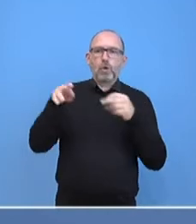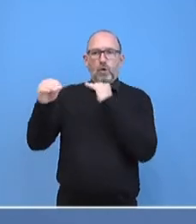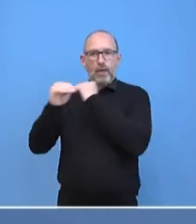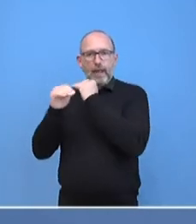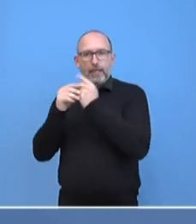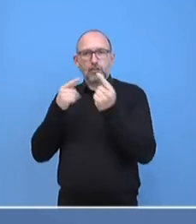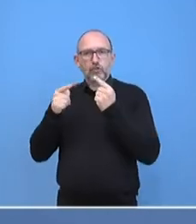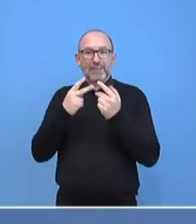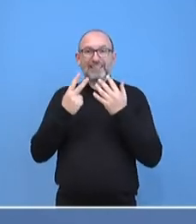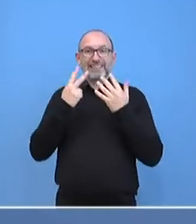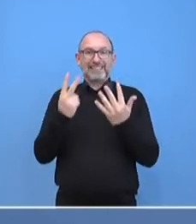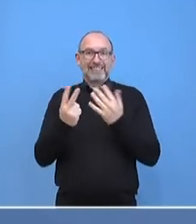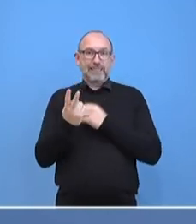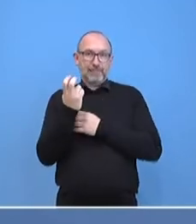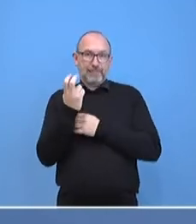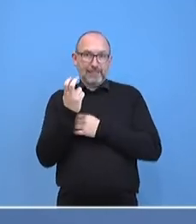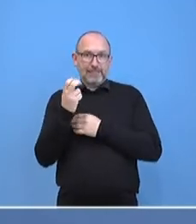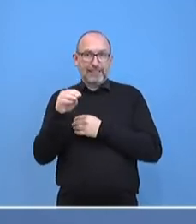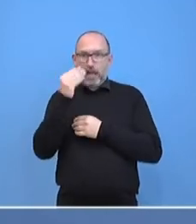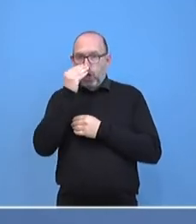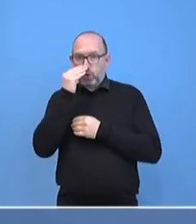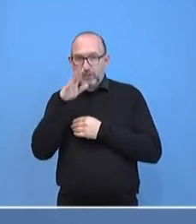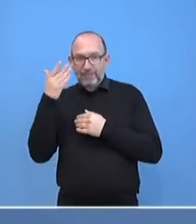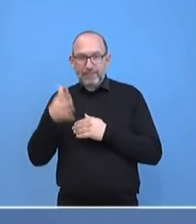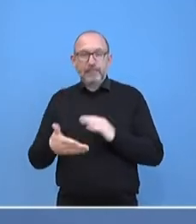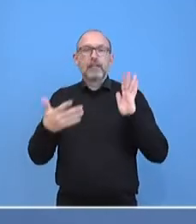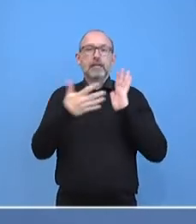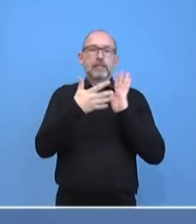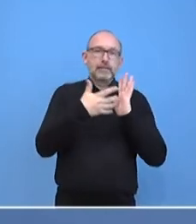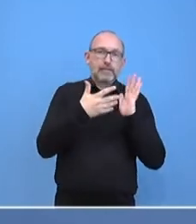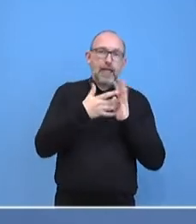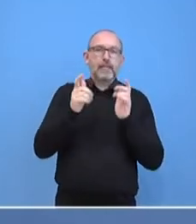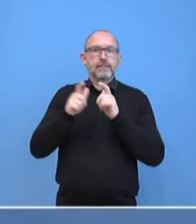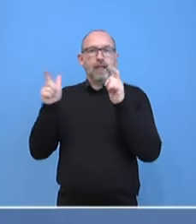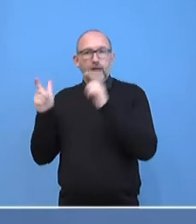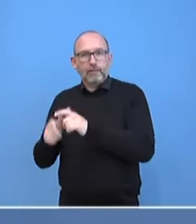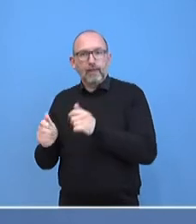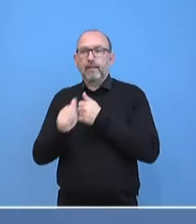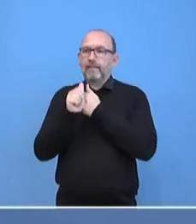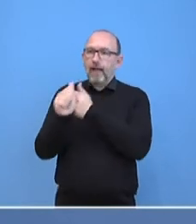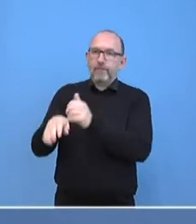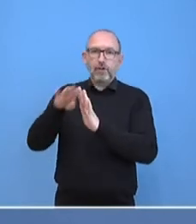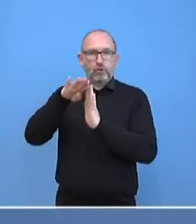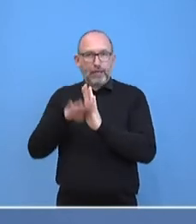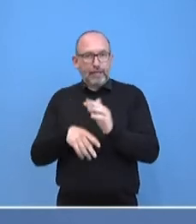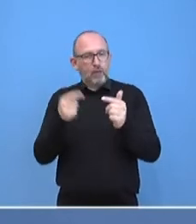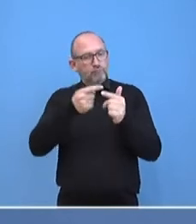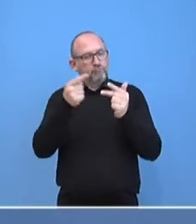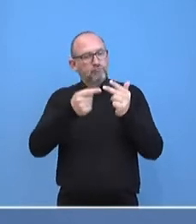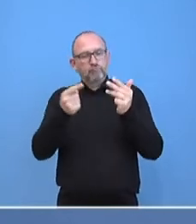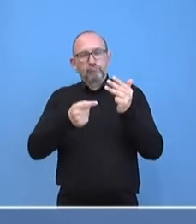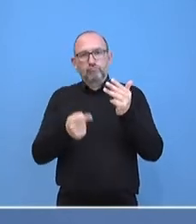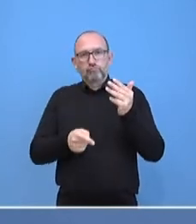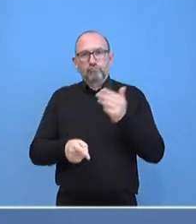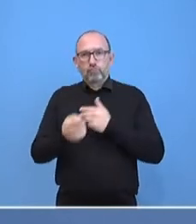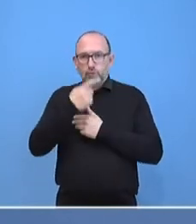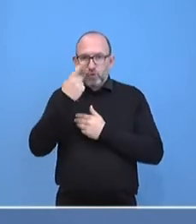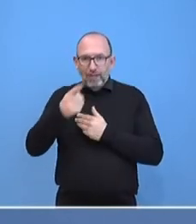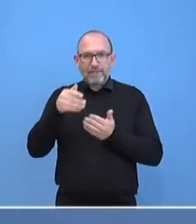August umsetzen sollen. Es ging um Tests, um Quarantäne, um Nachverfolgungsregelungen, die wir ja, wie Sie wissen,